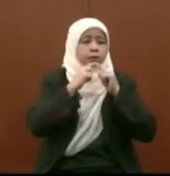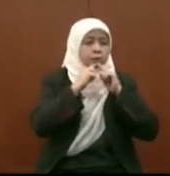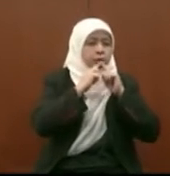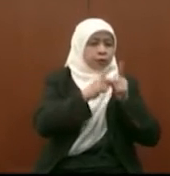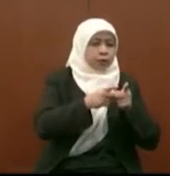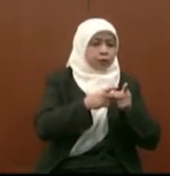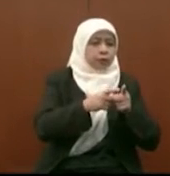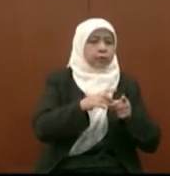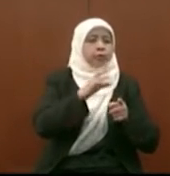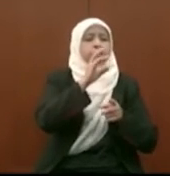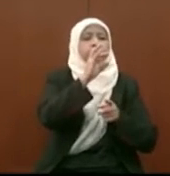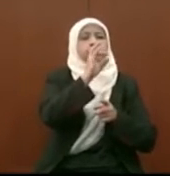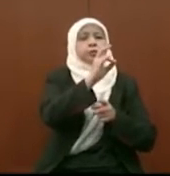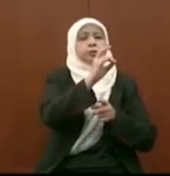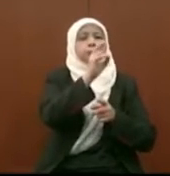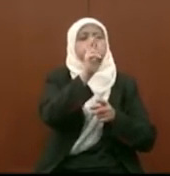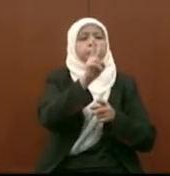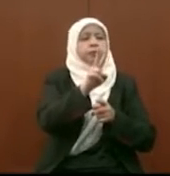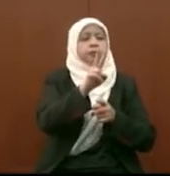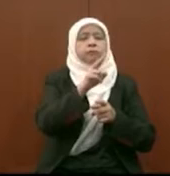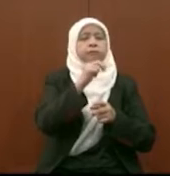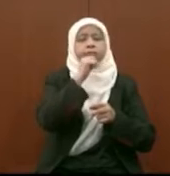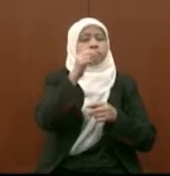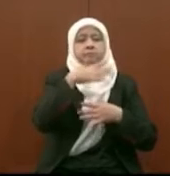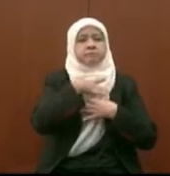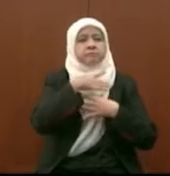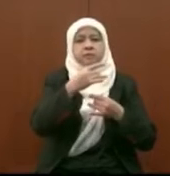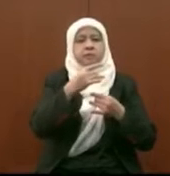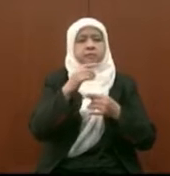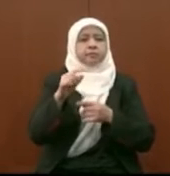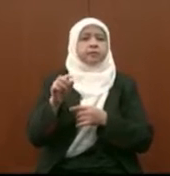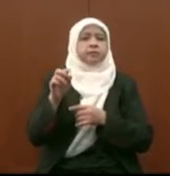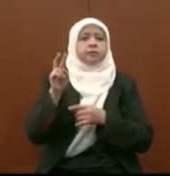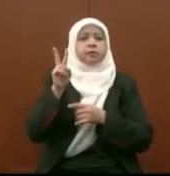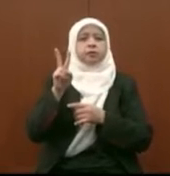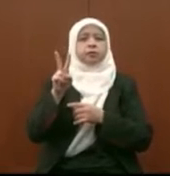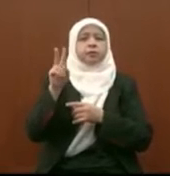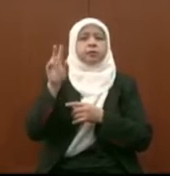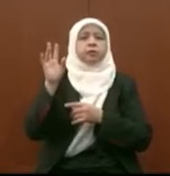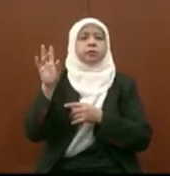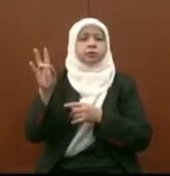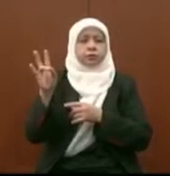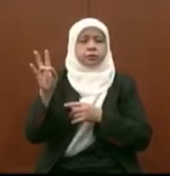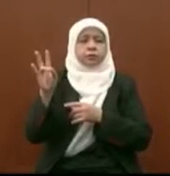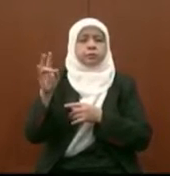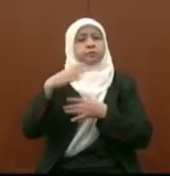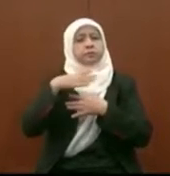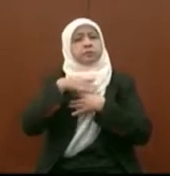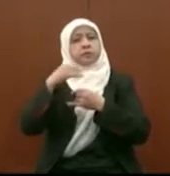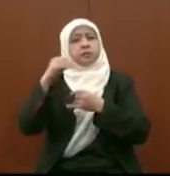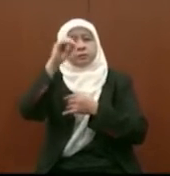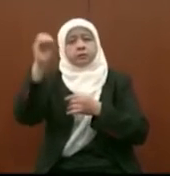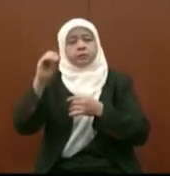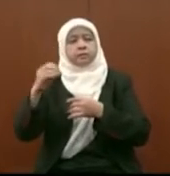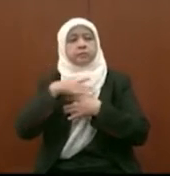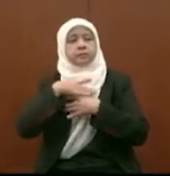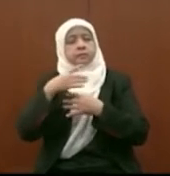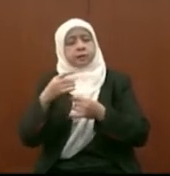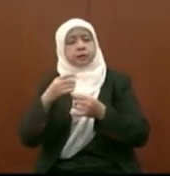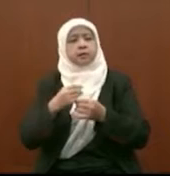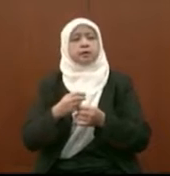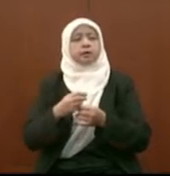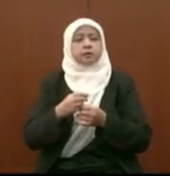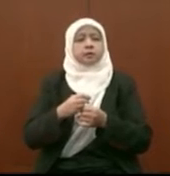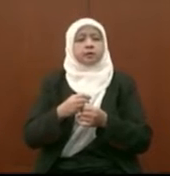72.4% tidak berminat manakala hanya 27.6% berminat dan di